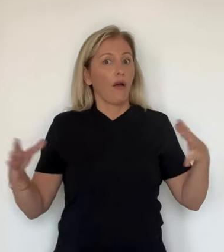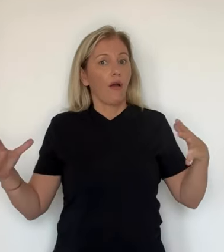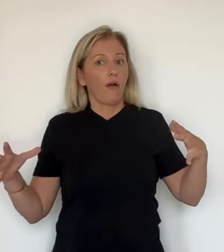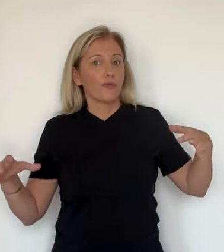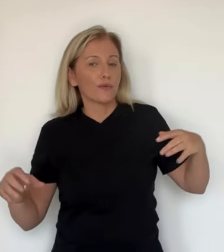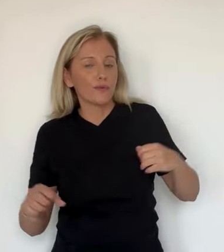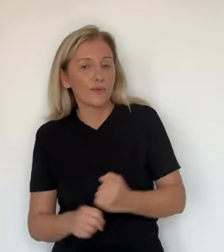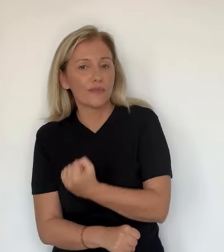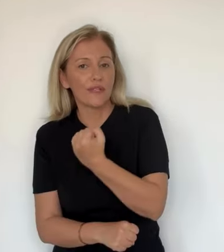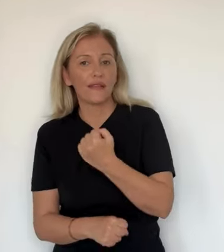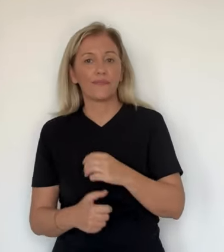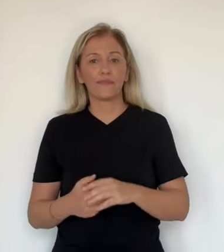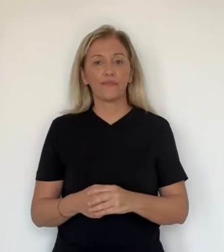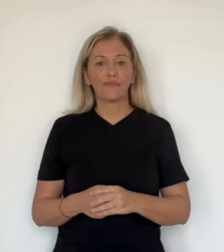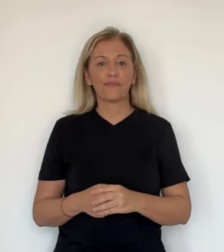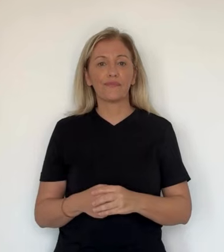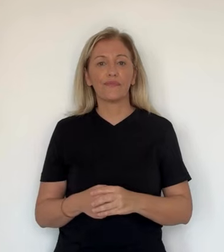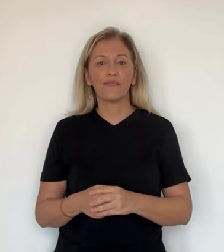Un succès.